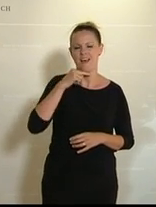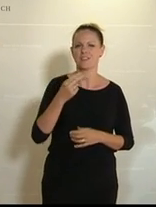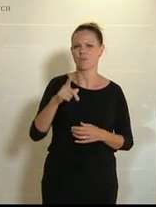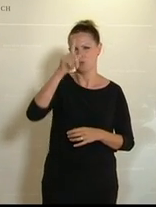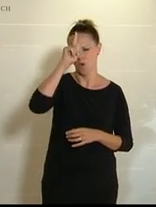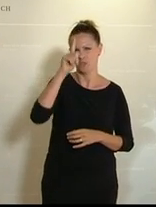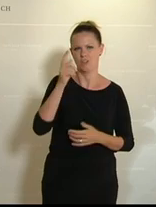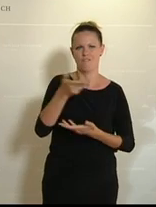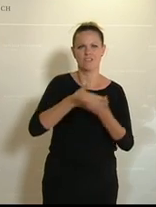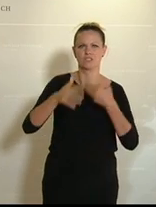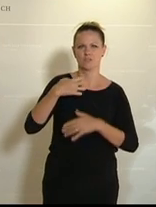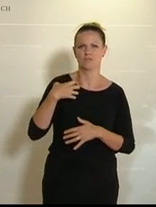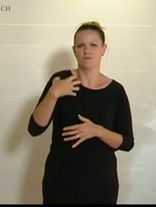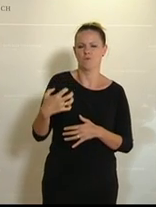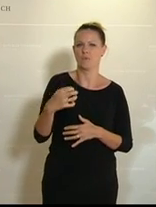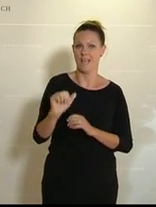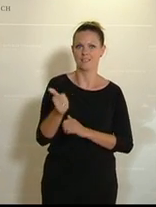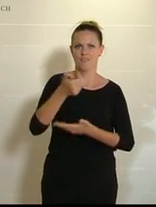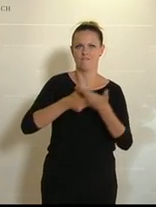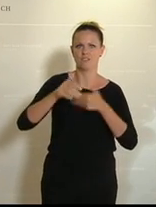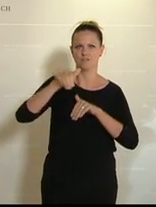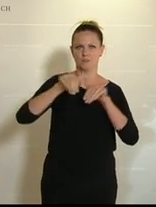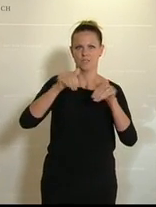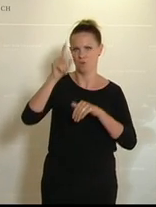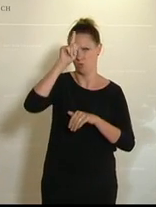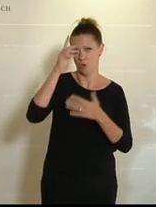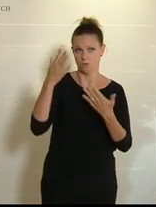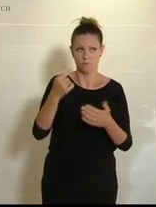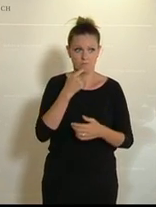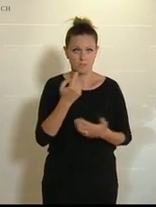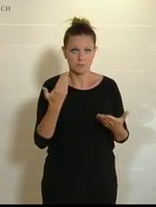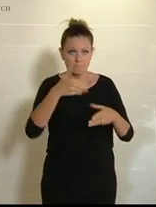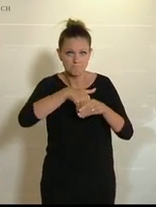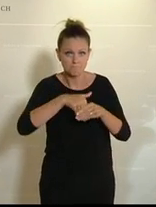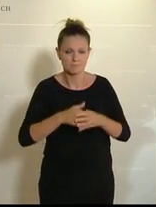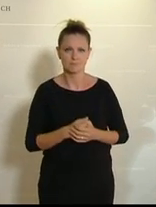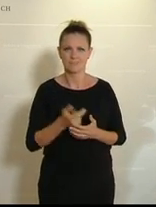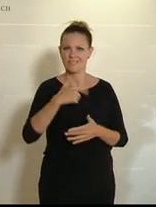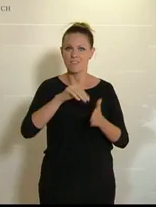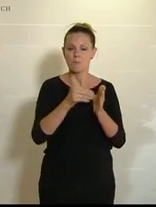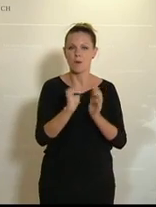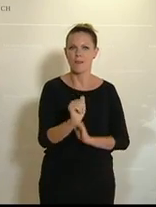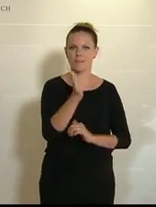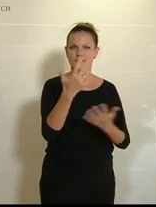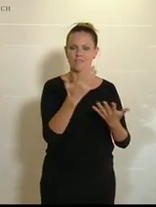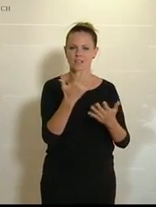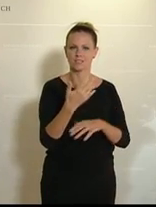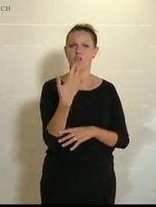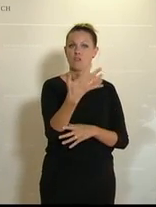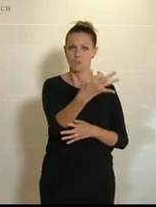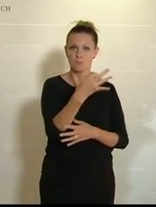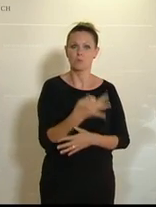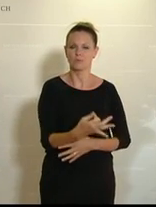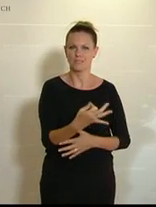der erste Wirtschaftsminister in Deutschland. Was sagt uns das? Wir brauchen erstens 50